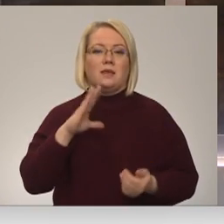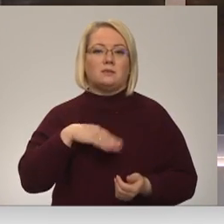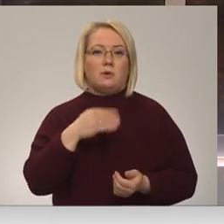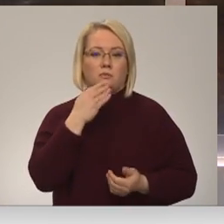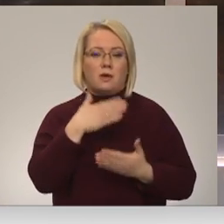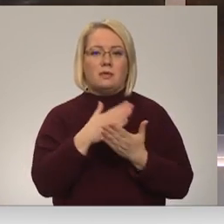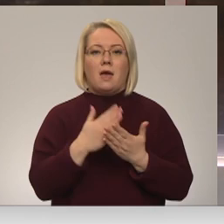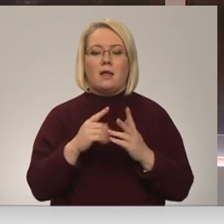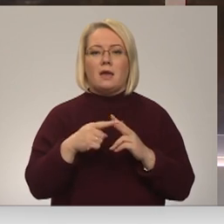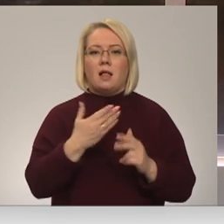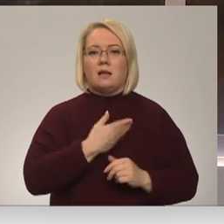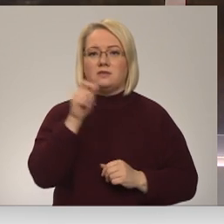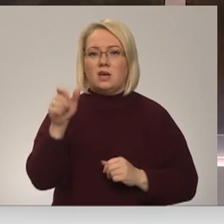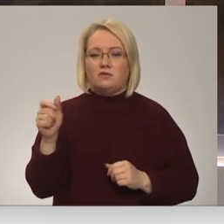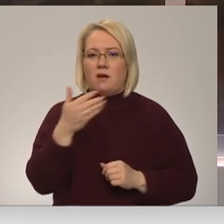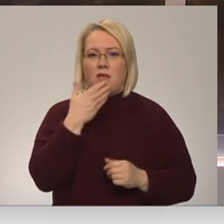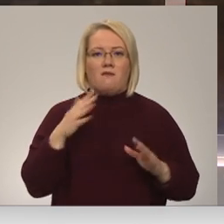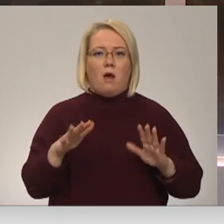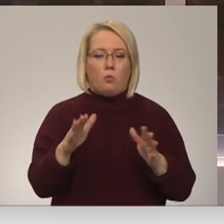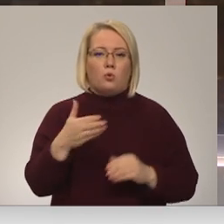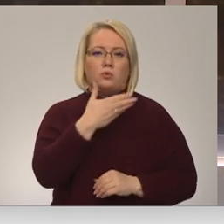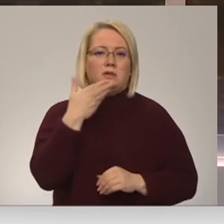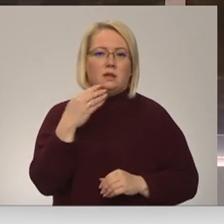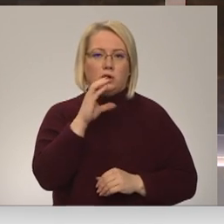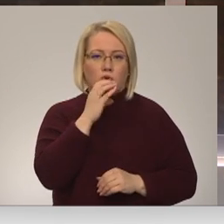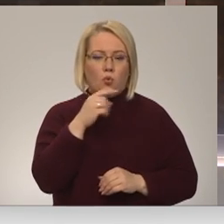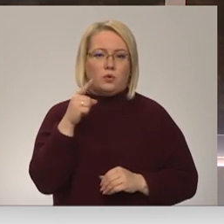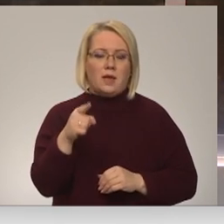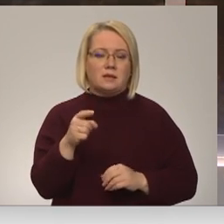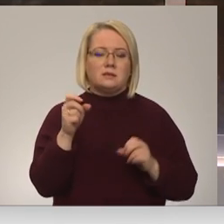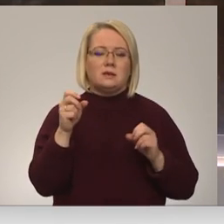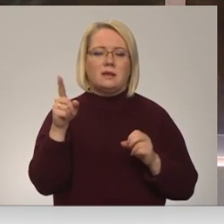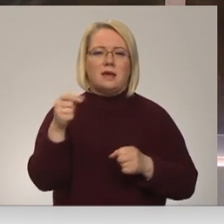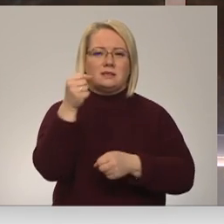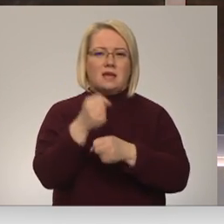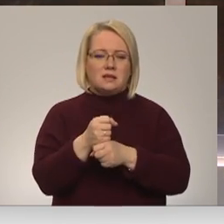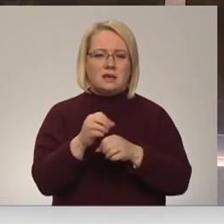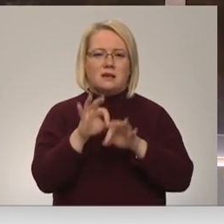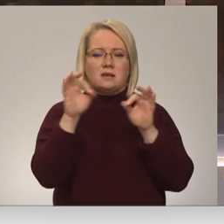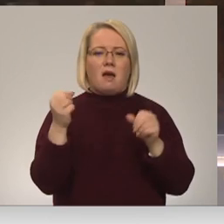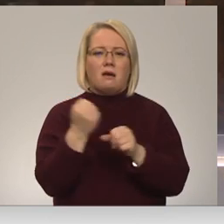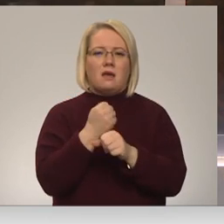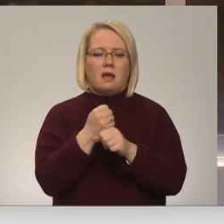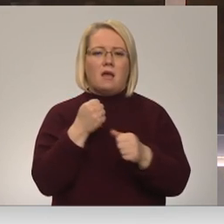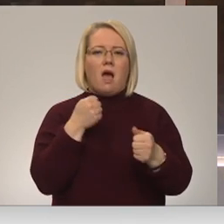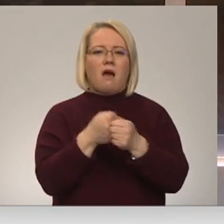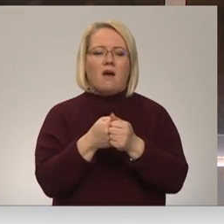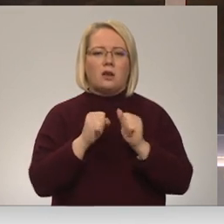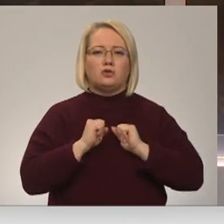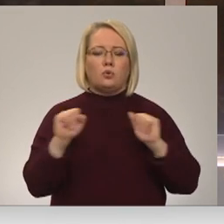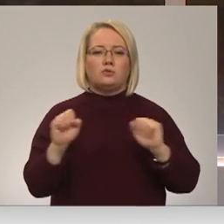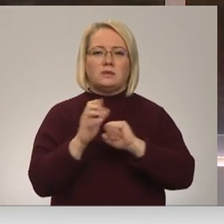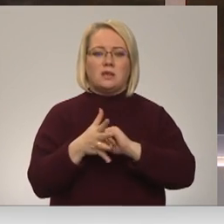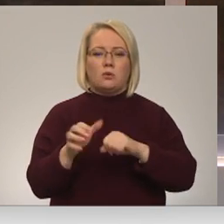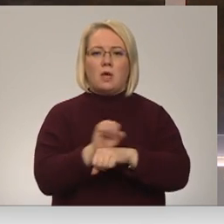daļa Jelgavas iedzīvotāji ir bez apkursu un siltā ūdens. Koģenerācijas stacijā vakar iedarbojās avārijas drošības sistēma un